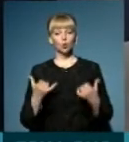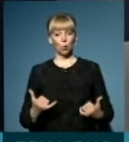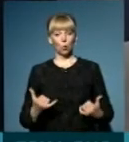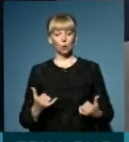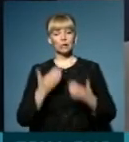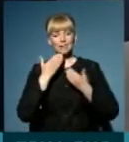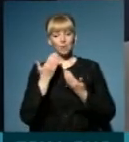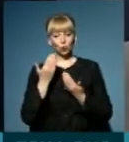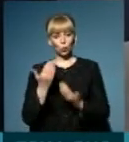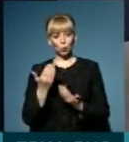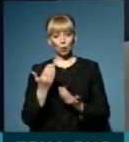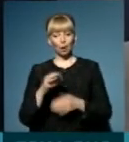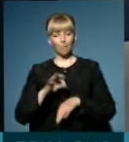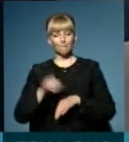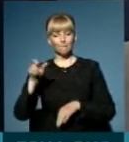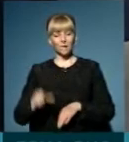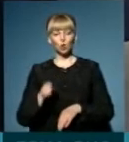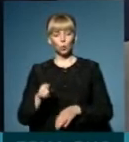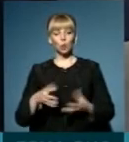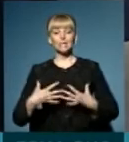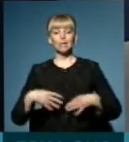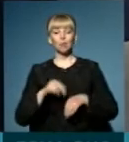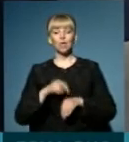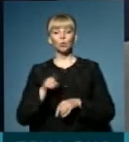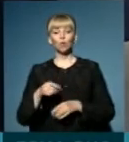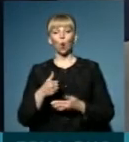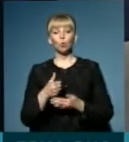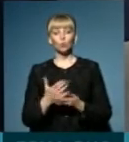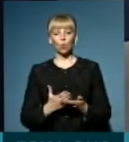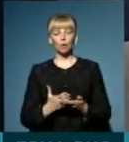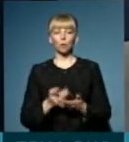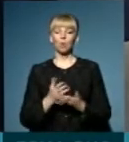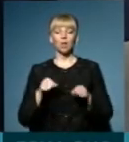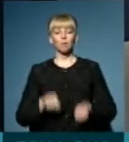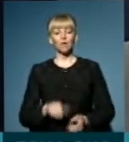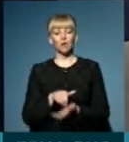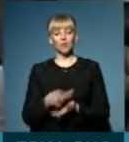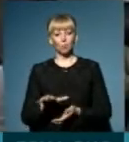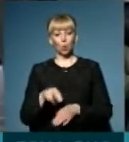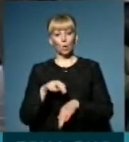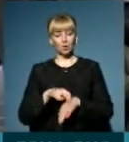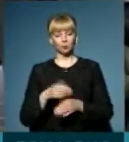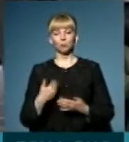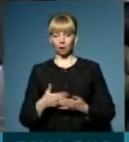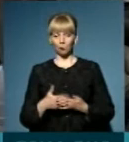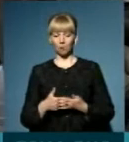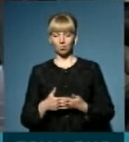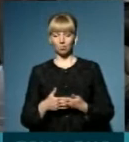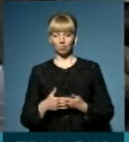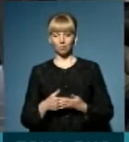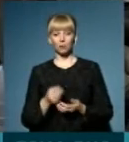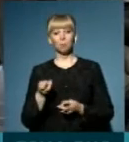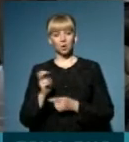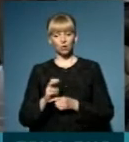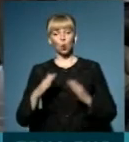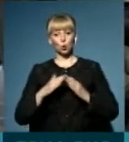звернутися пацієнт до того ж зімейного лікаря, до якого він обслуговувався, чи має право відмовити лікар, наприклад, прийти